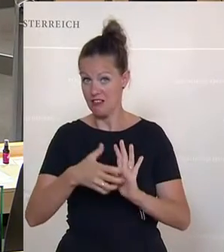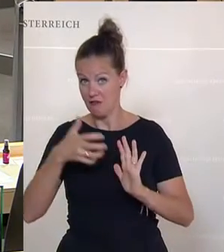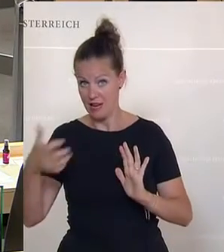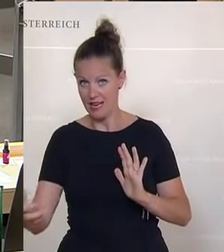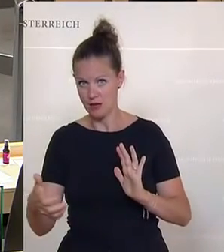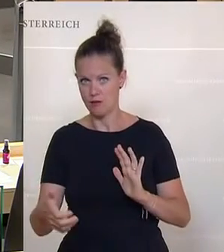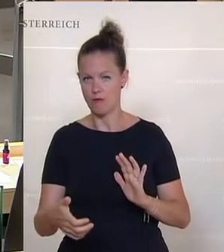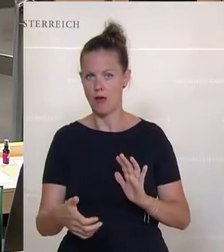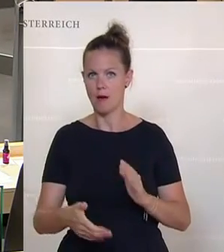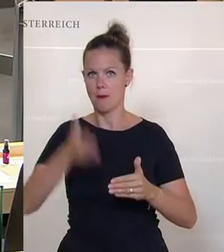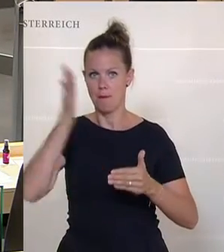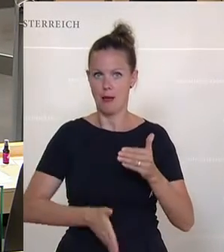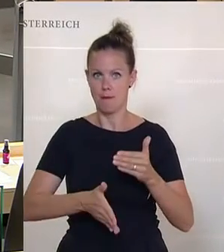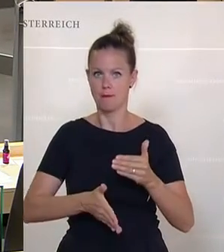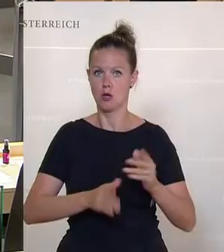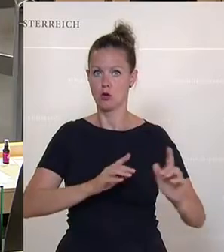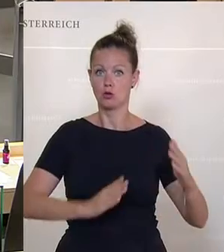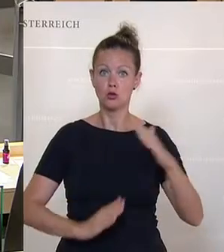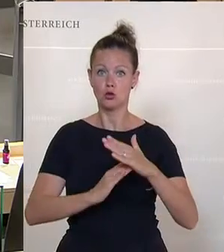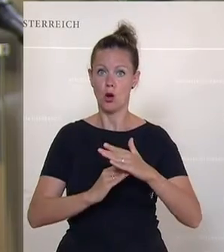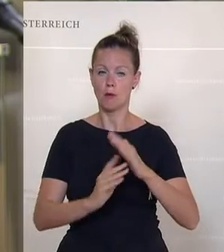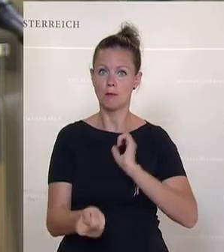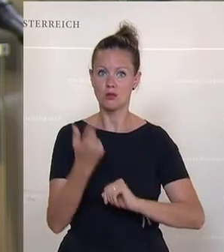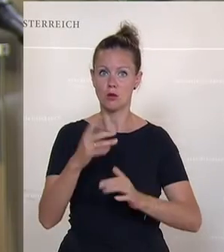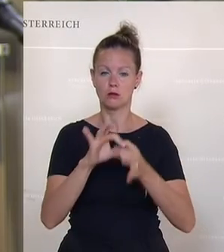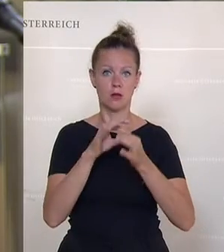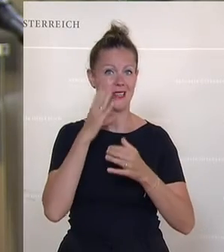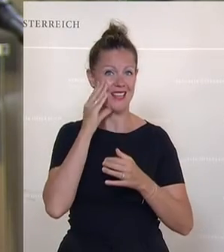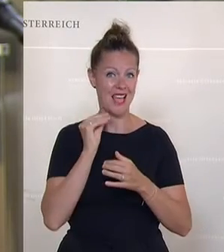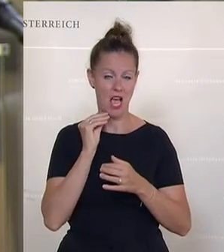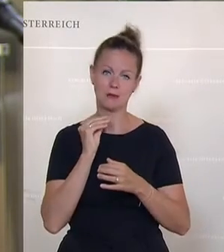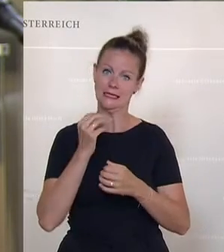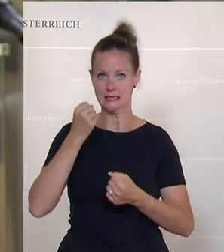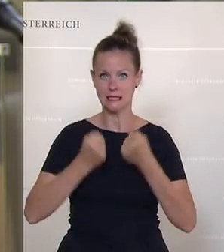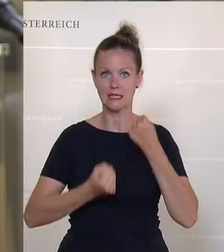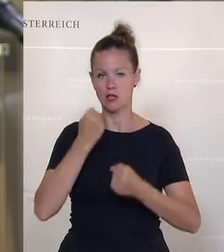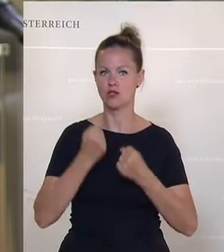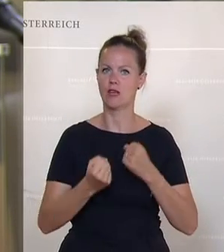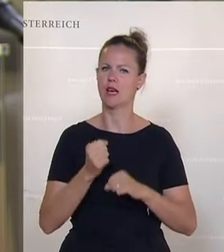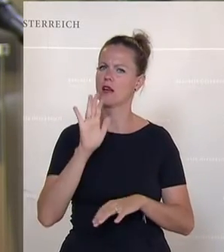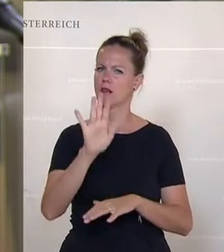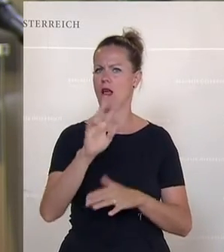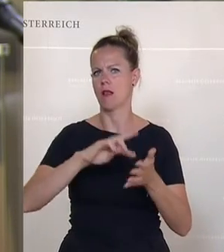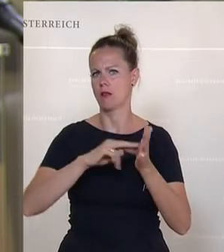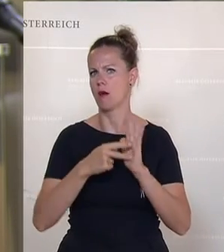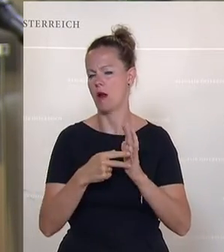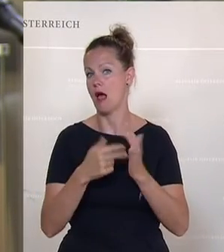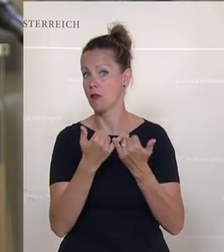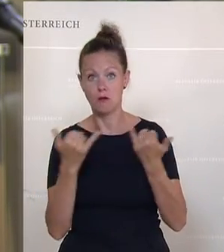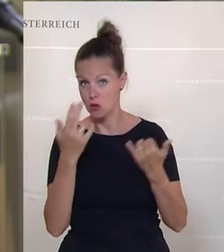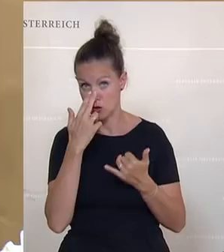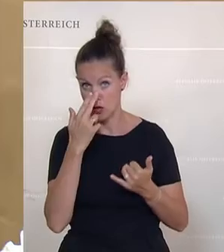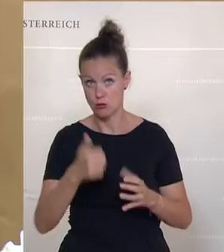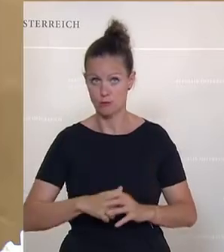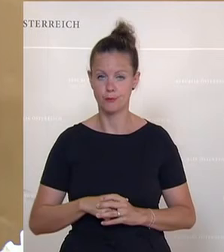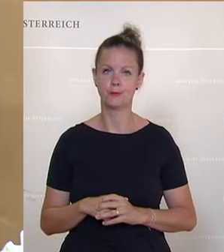abrupter Stopp, gerade im Herbst, wäre schwierig. Wie ist da Ihre Herangehensweise?